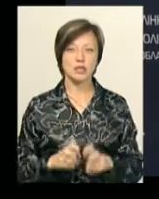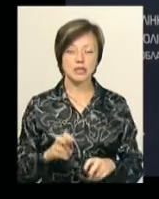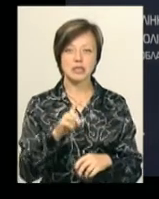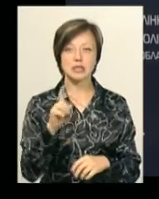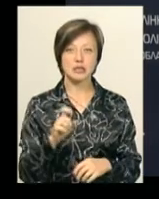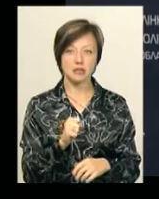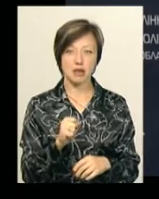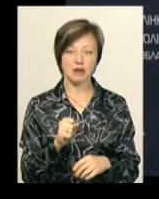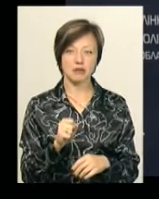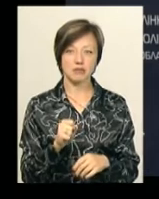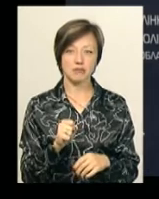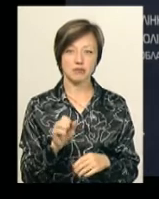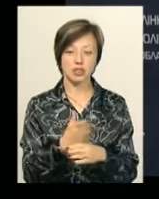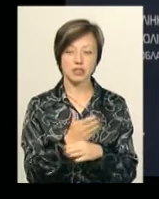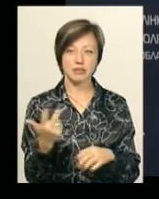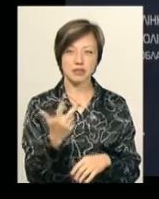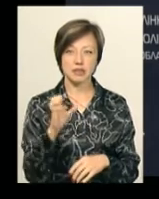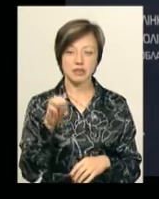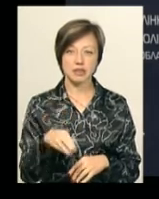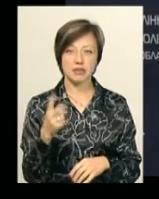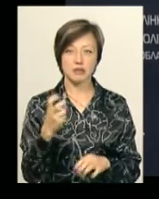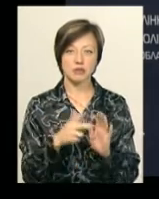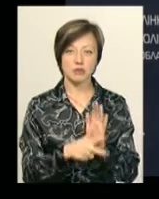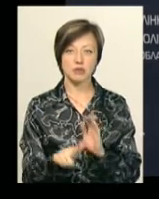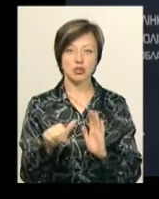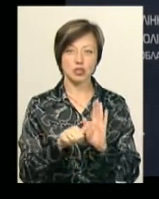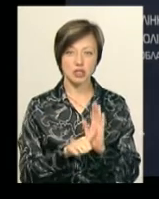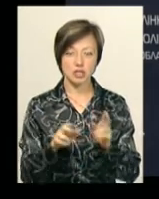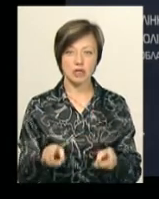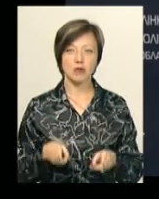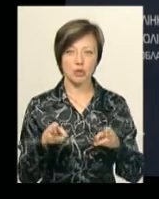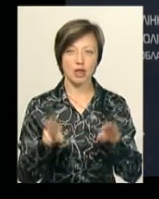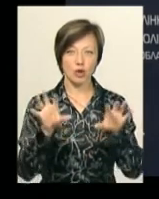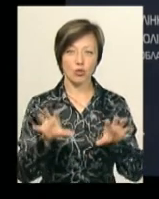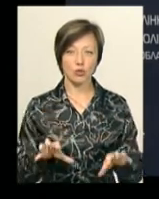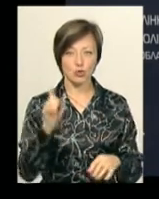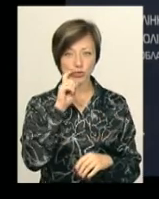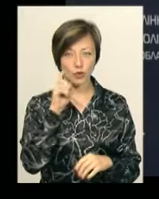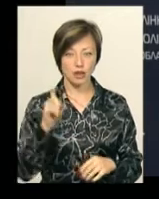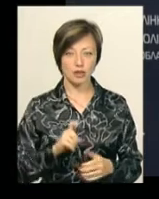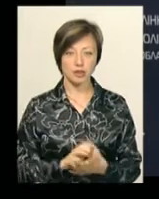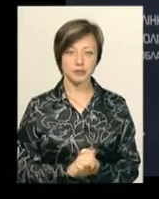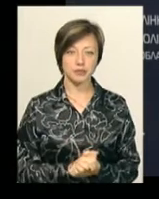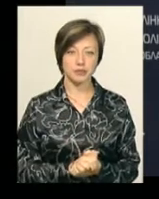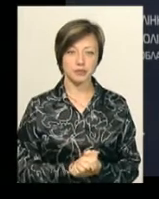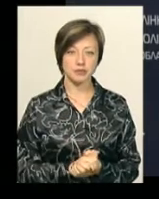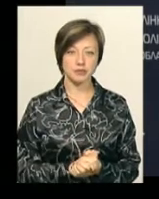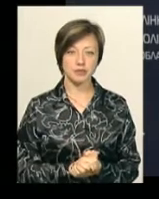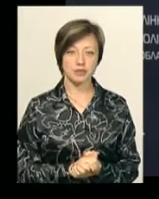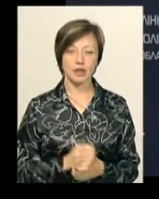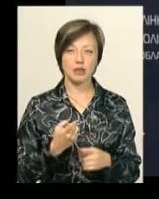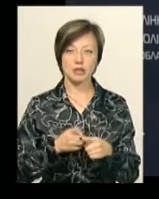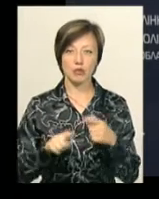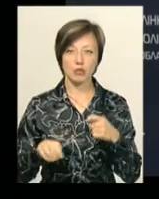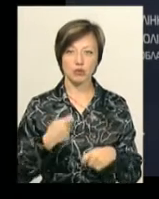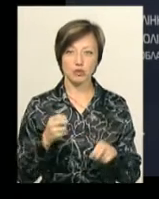правовою кваліфікацією частина 3 статті 286 Кримінального кодексу України. Тобто це